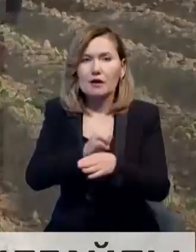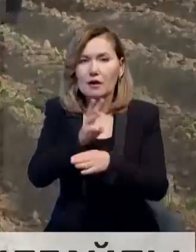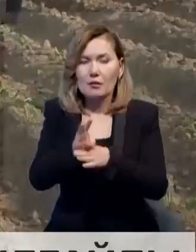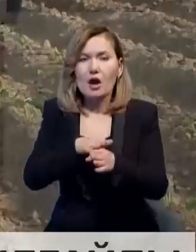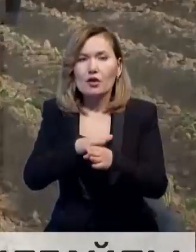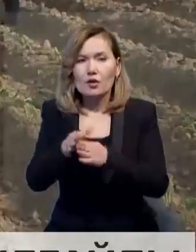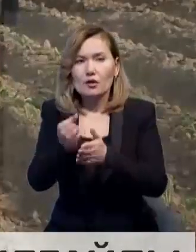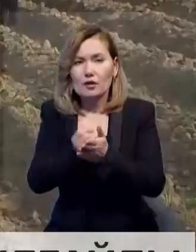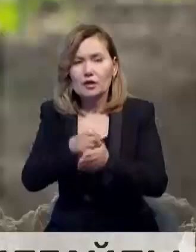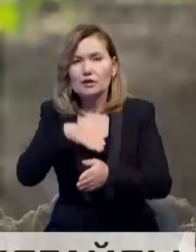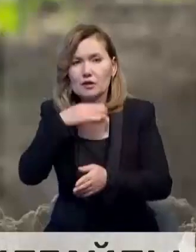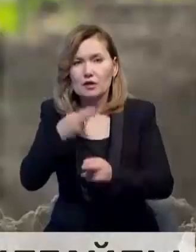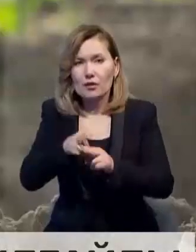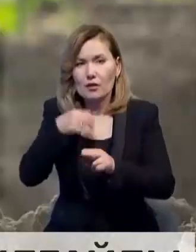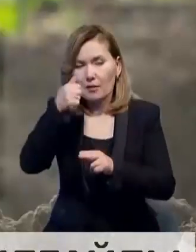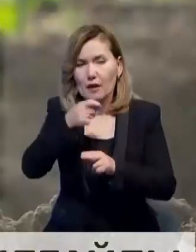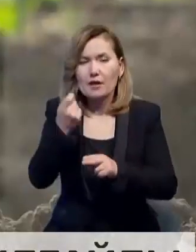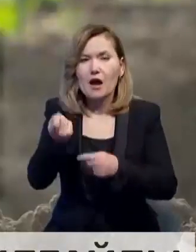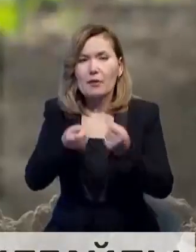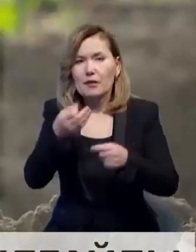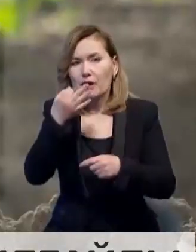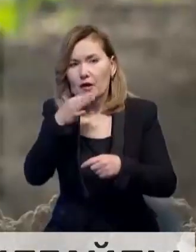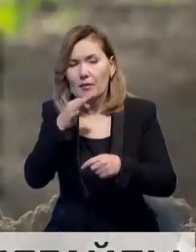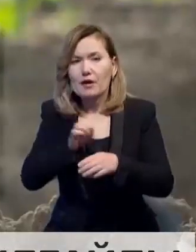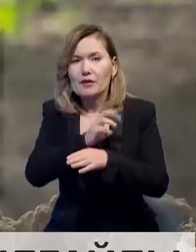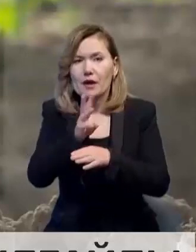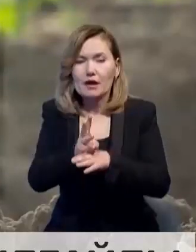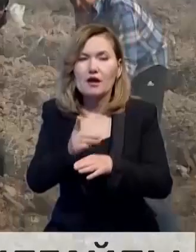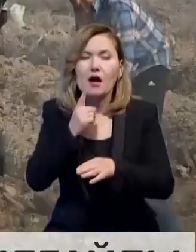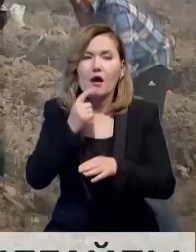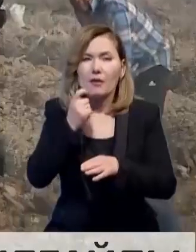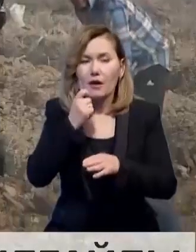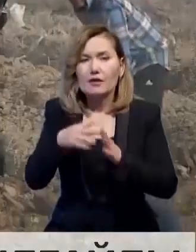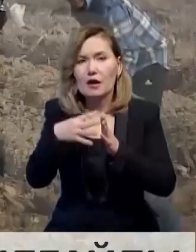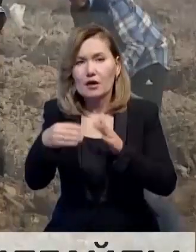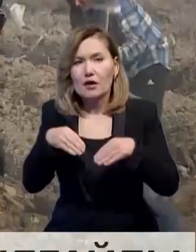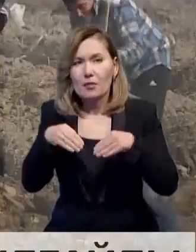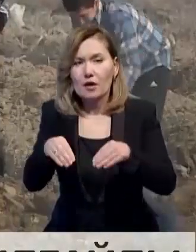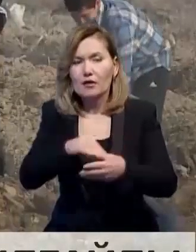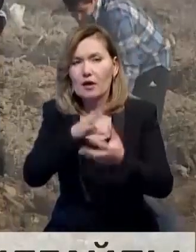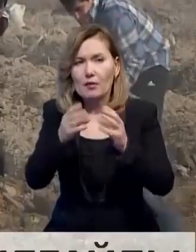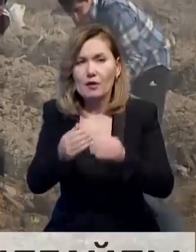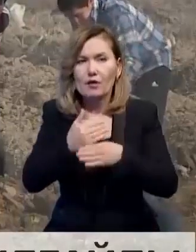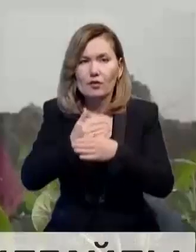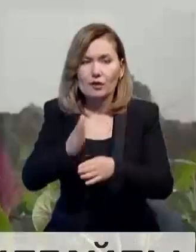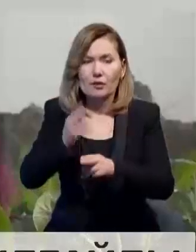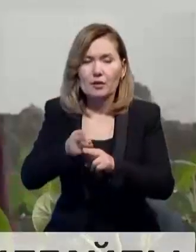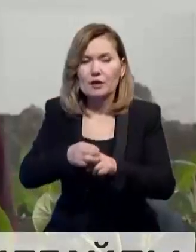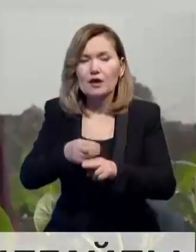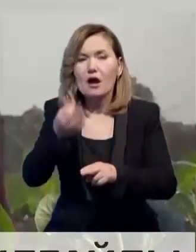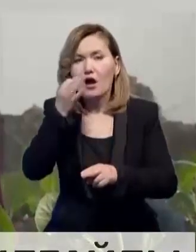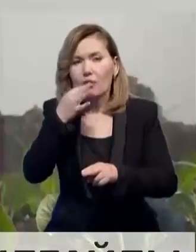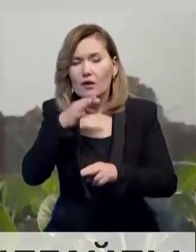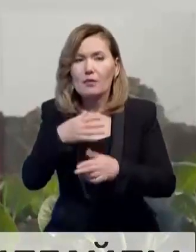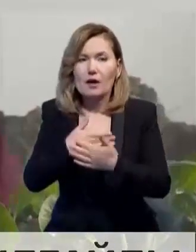қамтуға толық жетет. Бел дәнді және майлы дақылдар мен қант қызылшасын отырғызуға басымдық берілет. Күн бағыз,